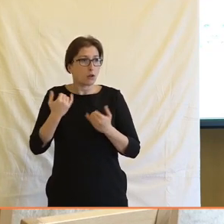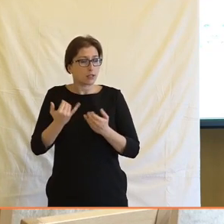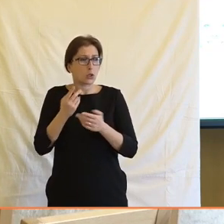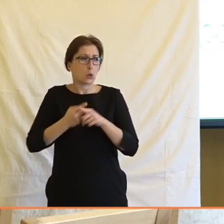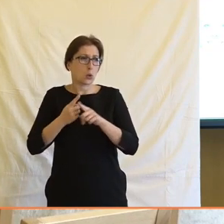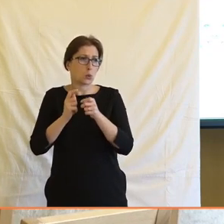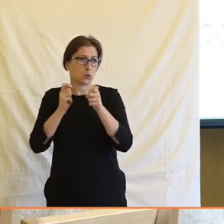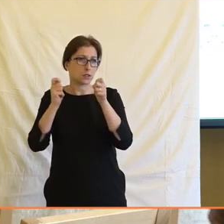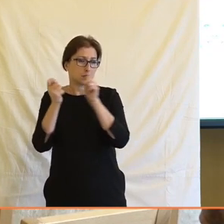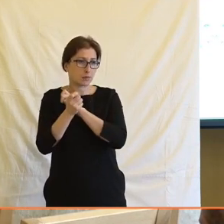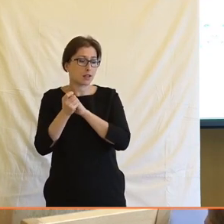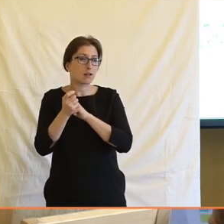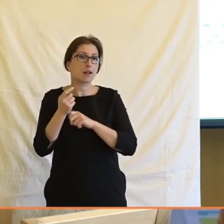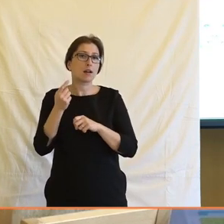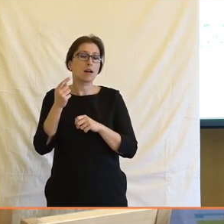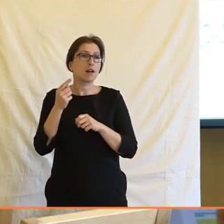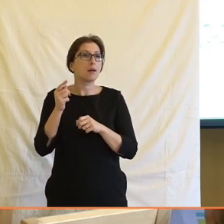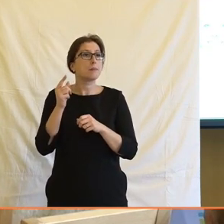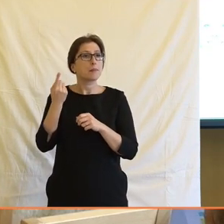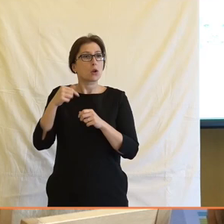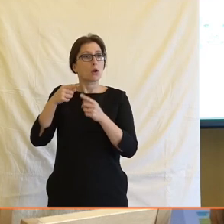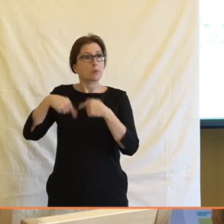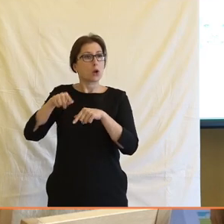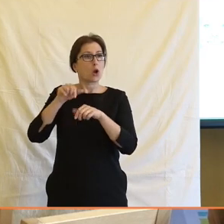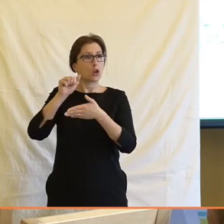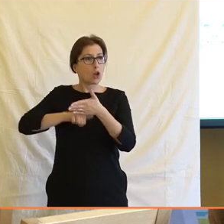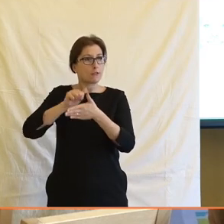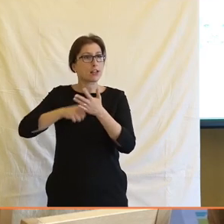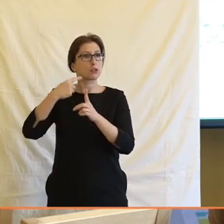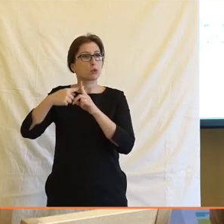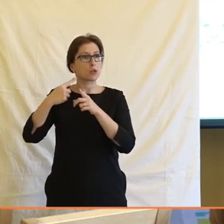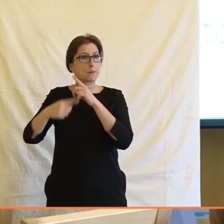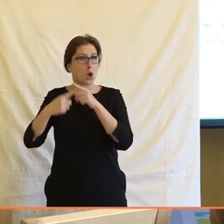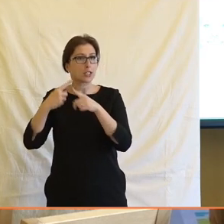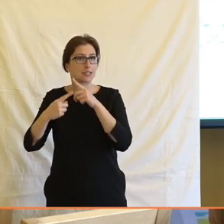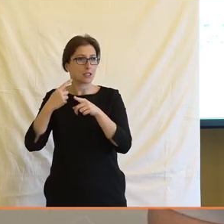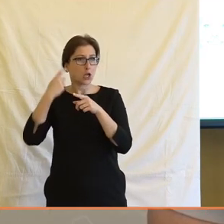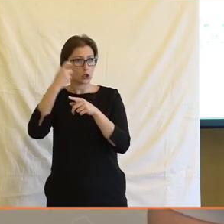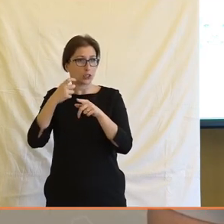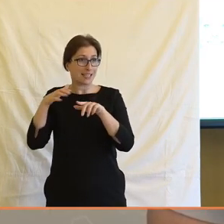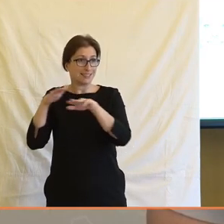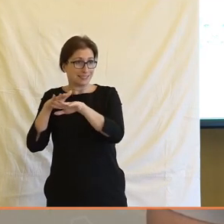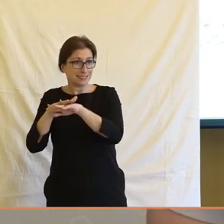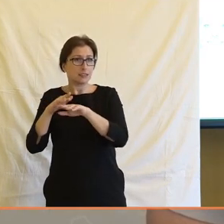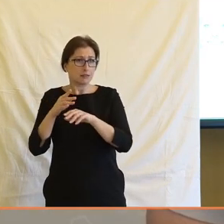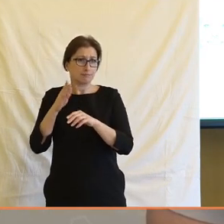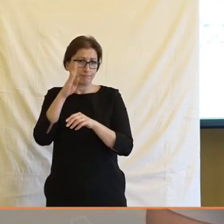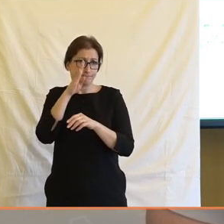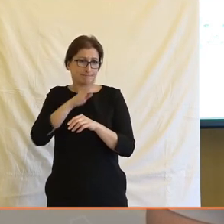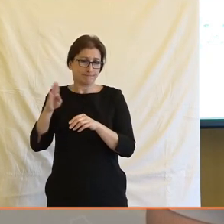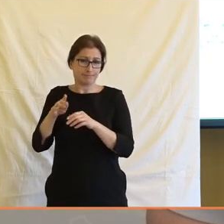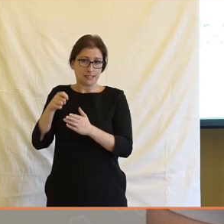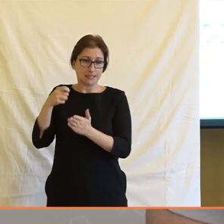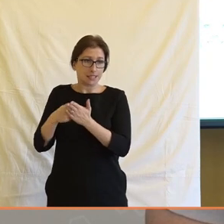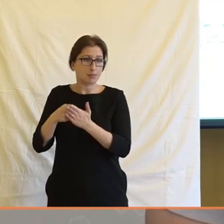lehce změnilo od té doby primárně novinářská a politická sociální sítě tak je známý a myslím